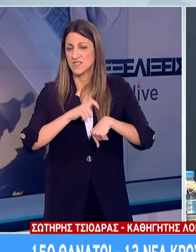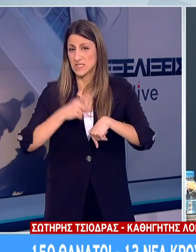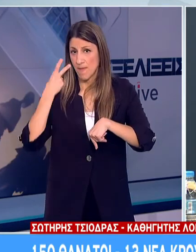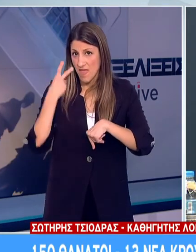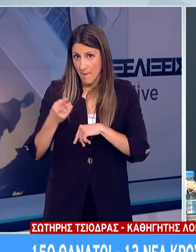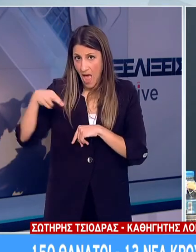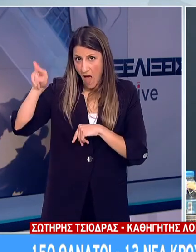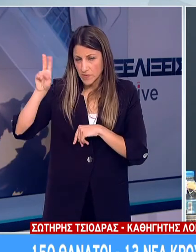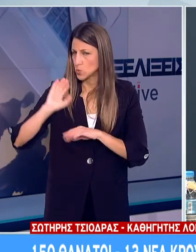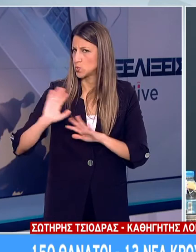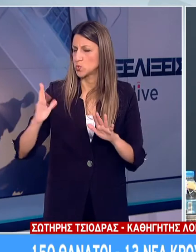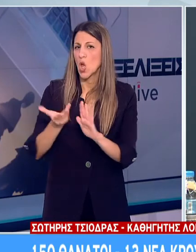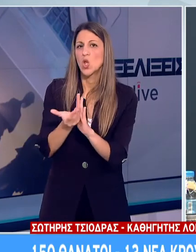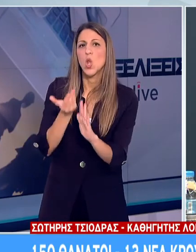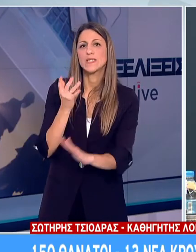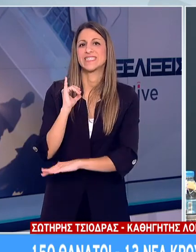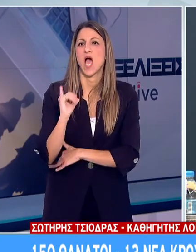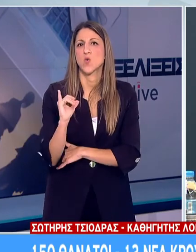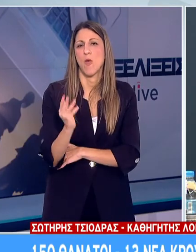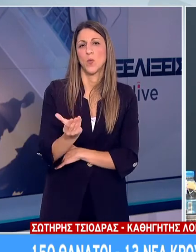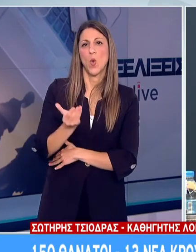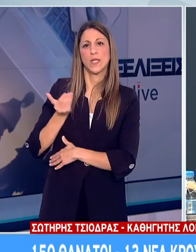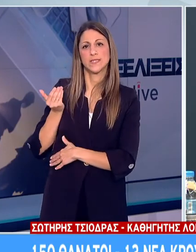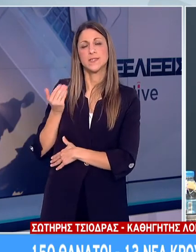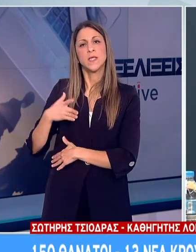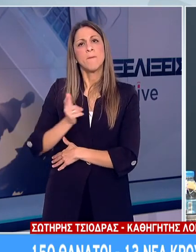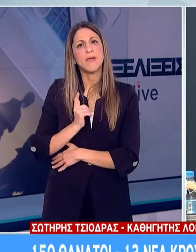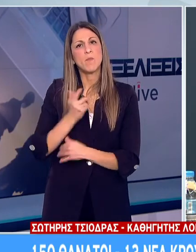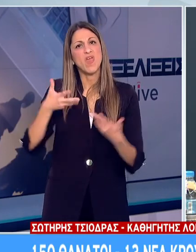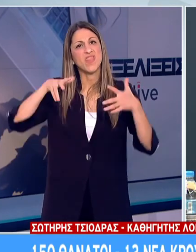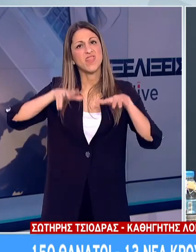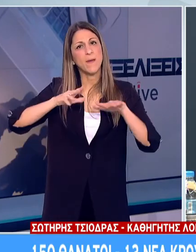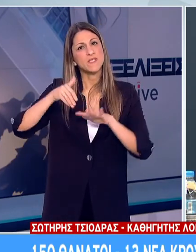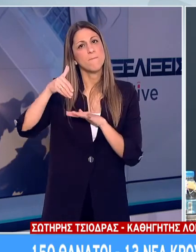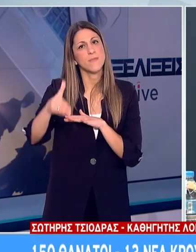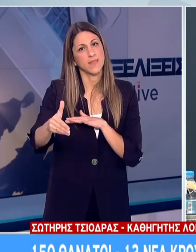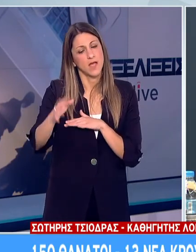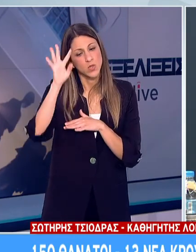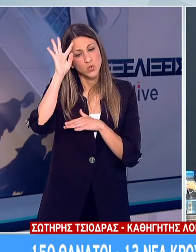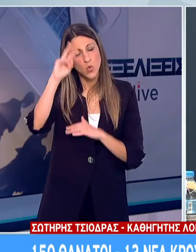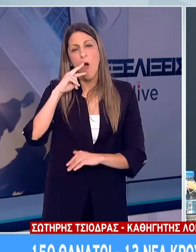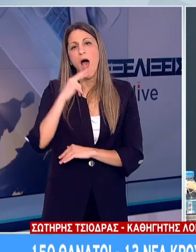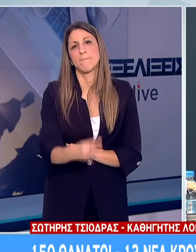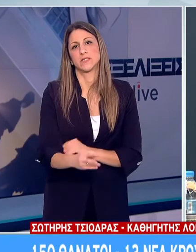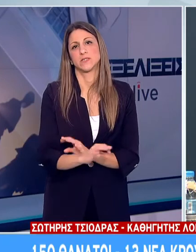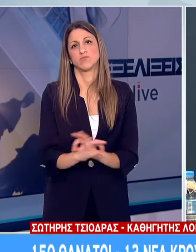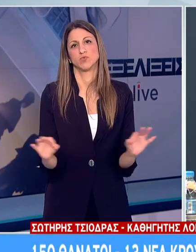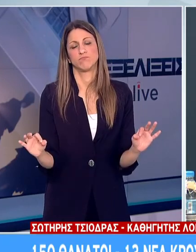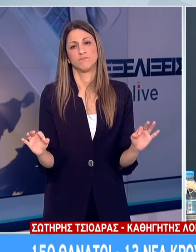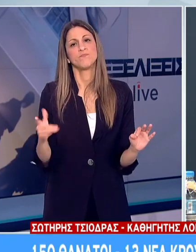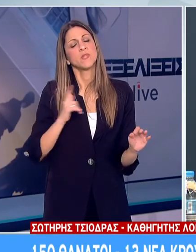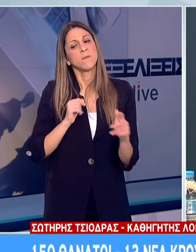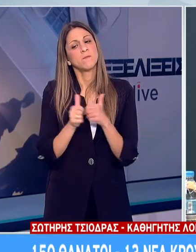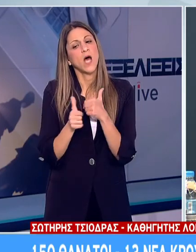αύξηση είναι νωρίς ακόμα θα υπάρξουν τουλάχιστον άλλες 10 μέρες για να είμαστε πιο σίγουροι γι' αυτό που λέμε και θα